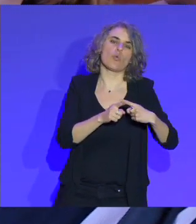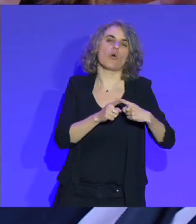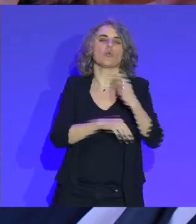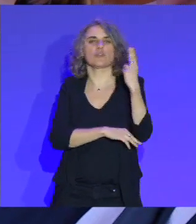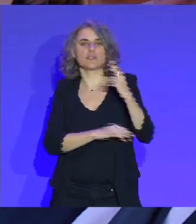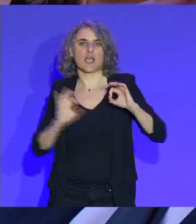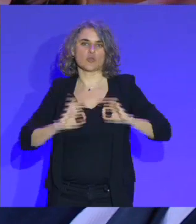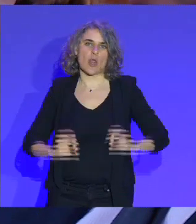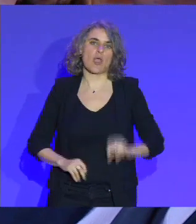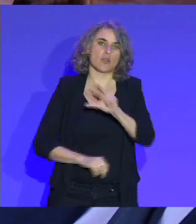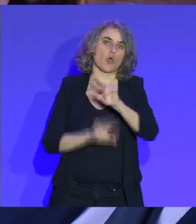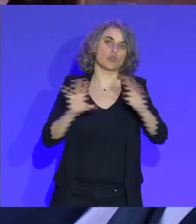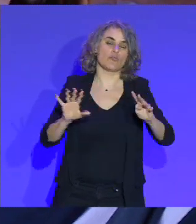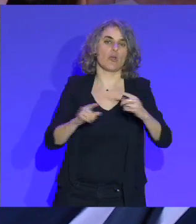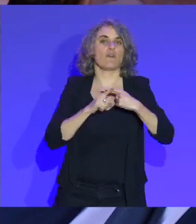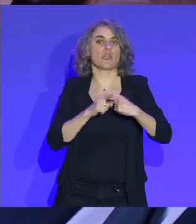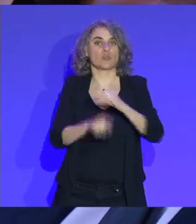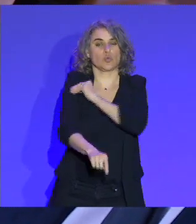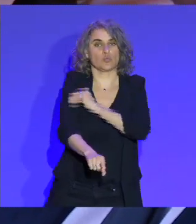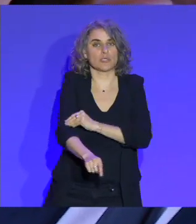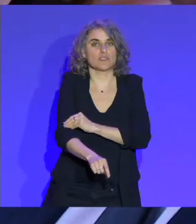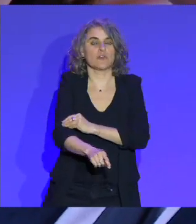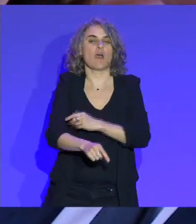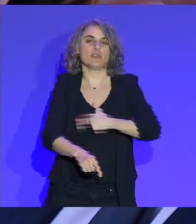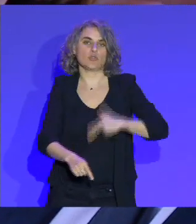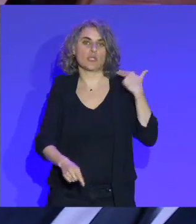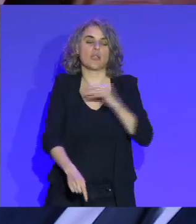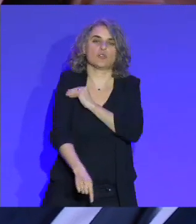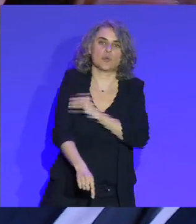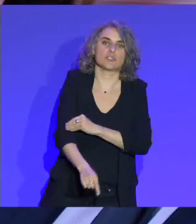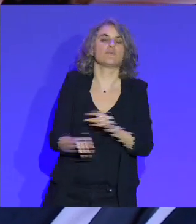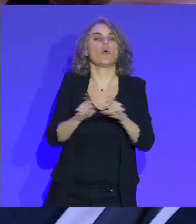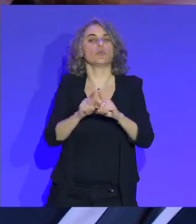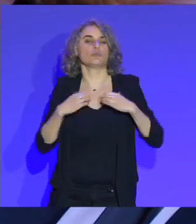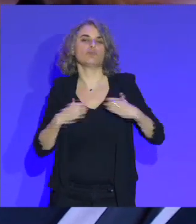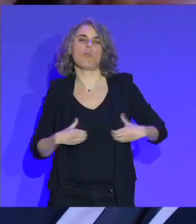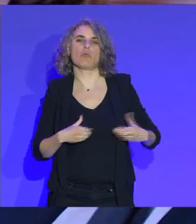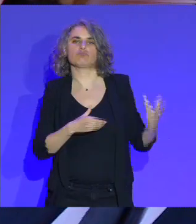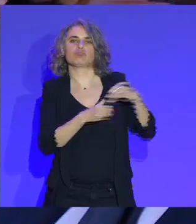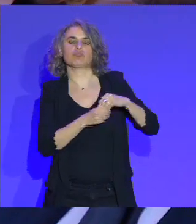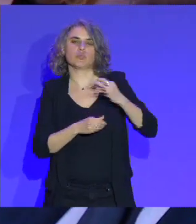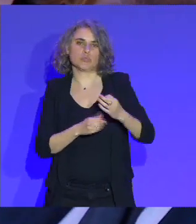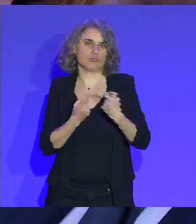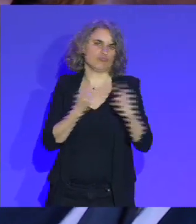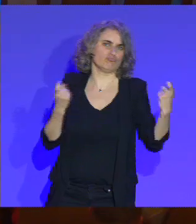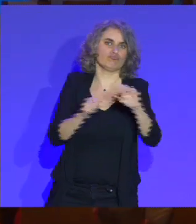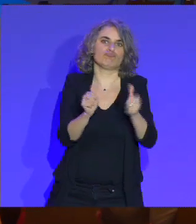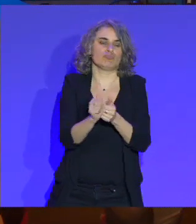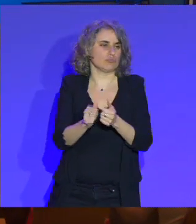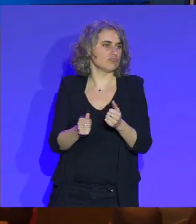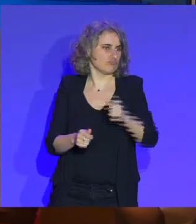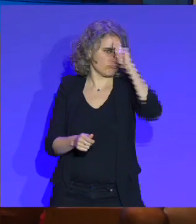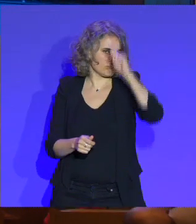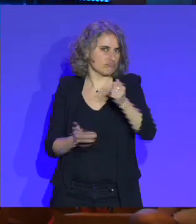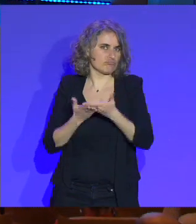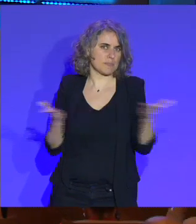universitaires et scolaires, 39 fédérations sportives, nationales sportives et également des membres associés que je salue parce qu'il y en a beaucoup qui sont présents dans la salle.